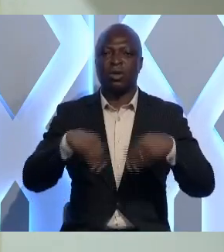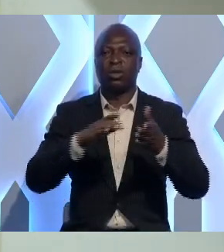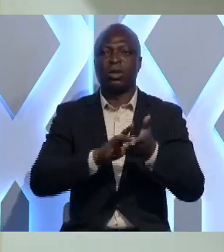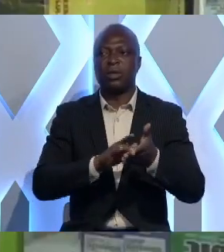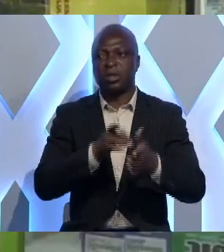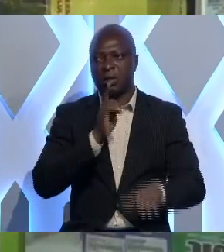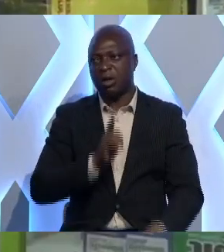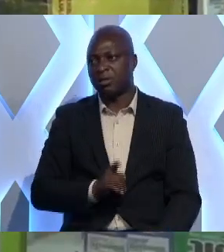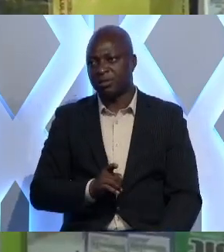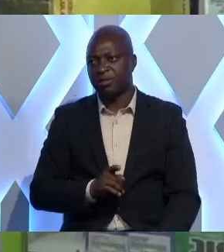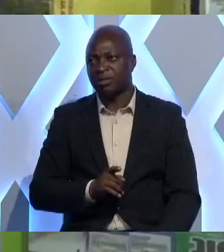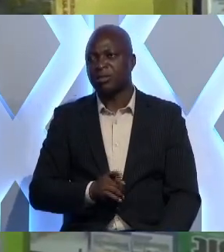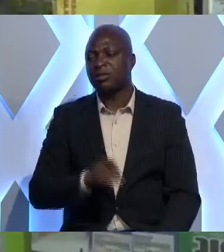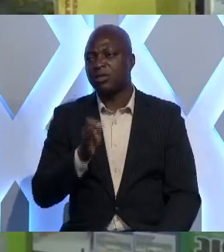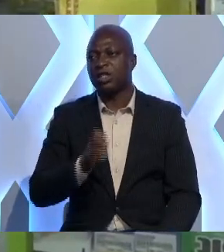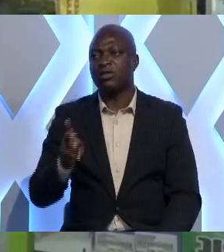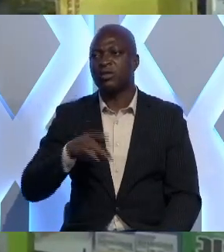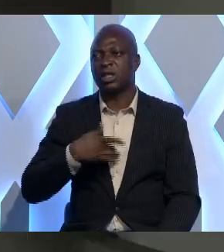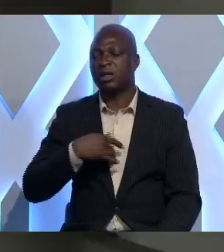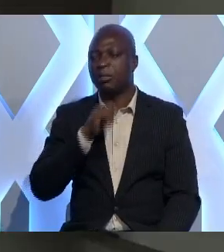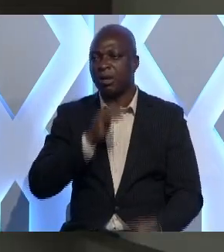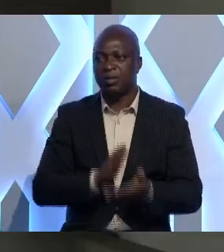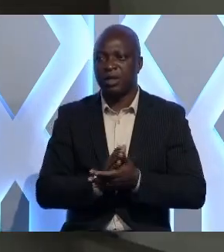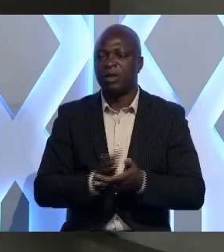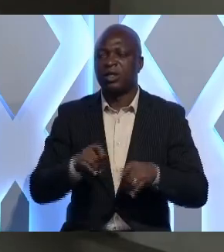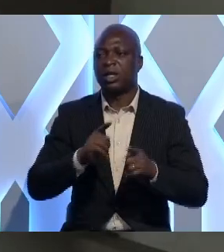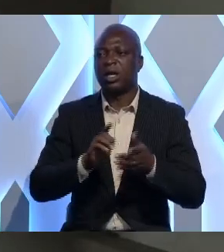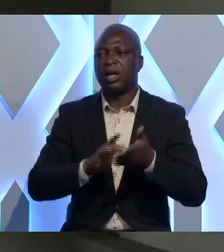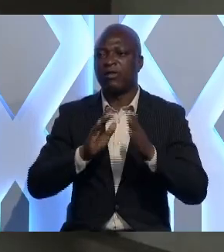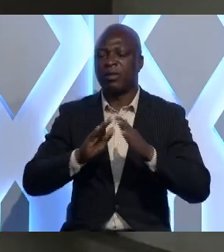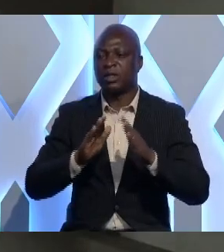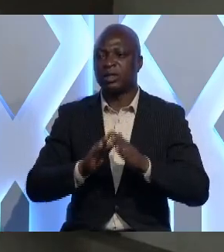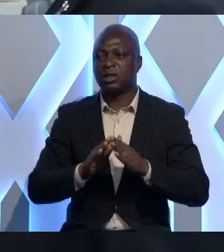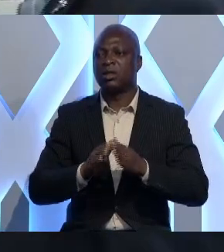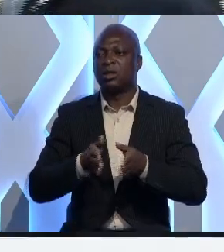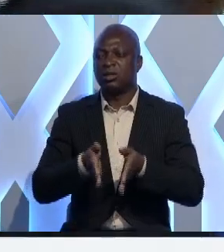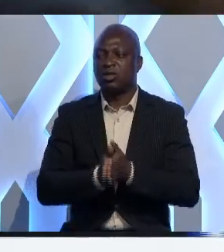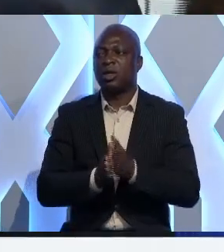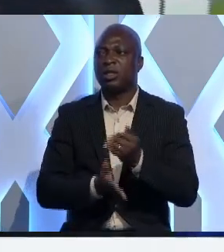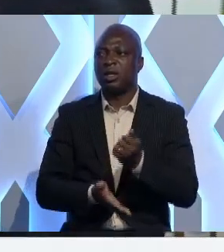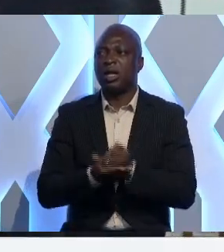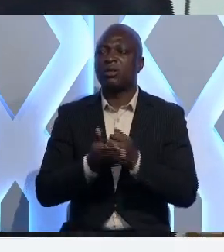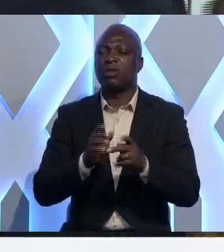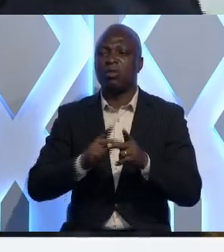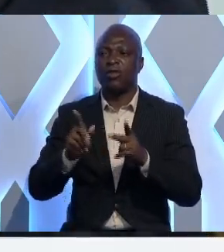médicament. Si vous ne vous sentez pas bien lorsque vous êtes à la pharmacie, demandez l'aide d'un professionnel présent sur